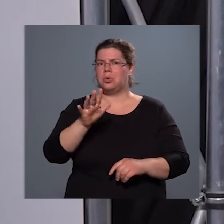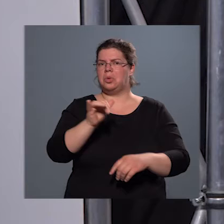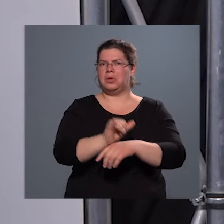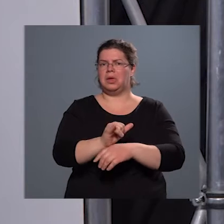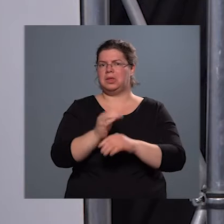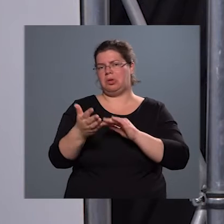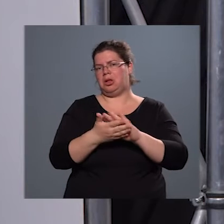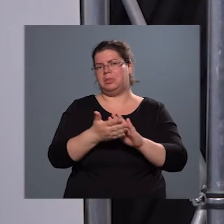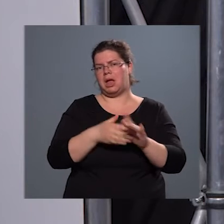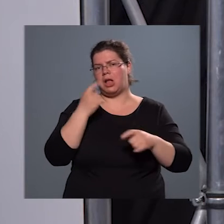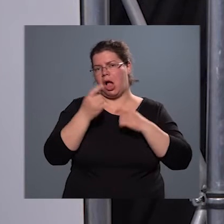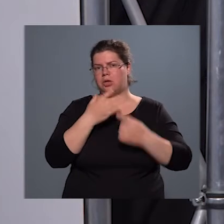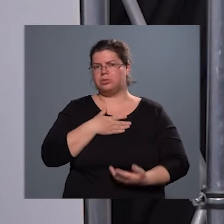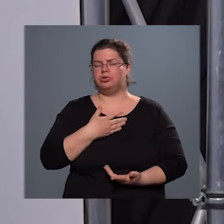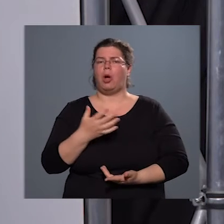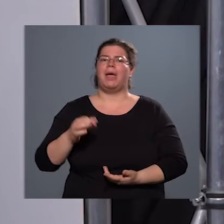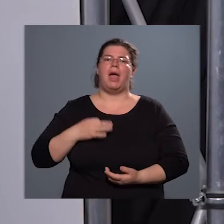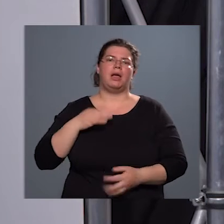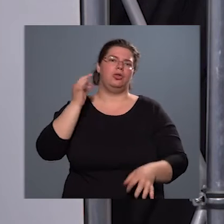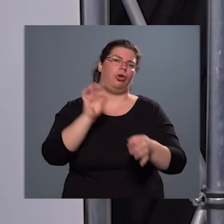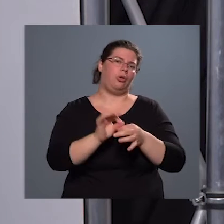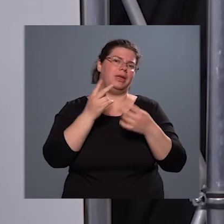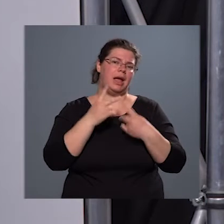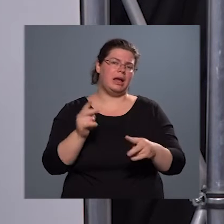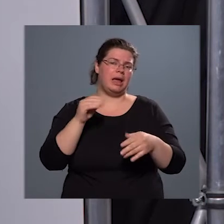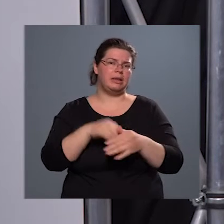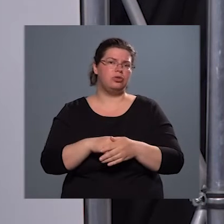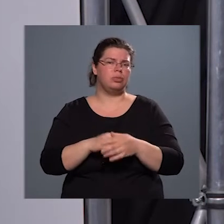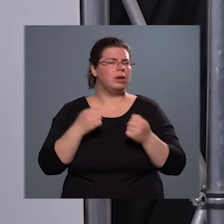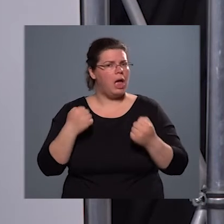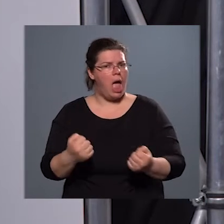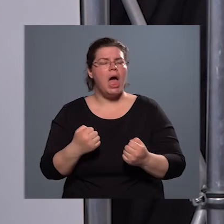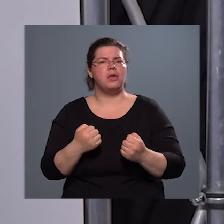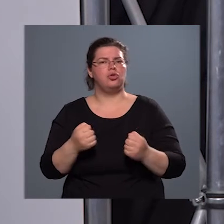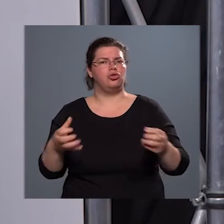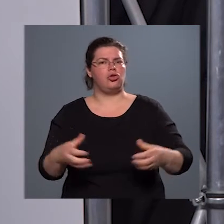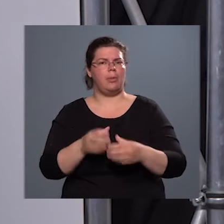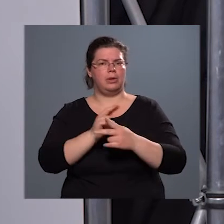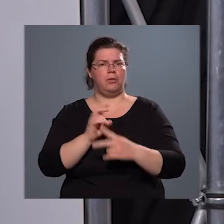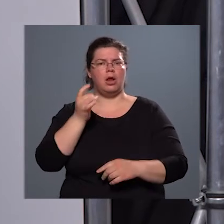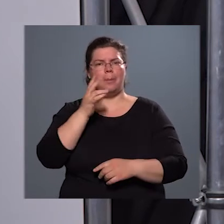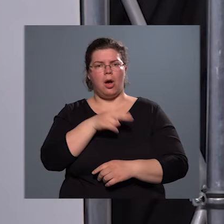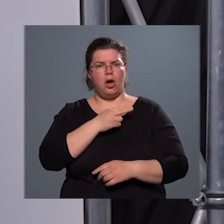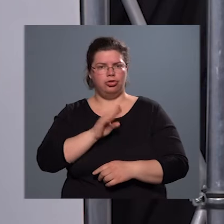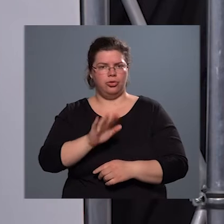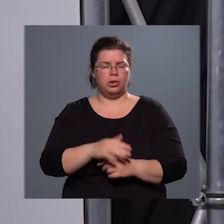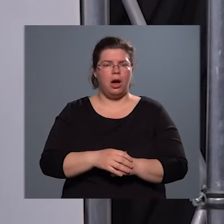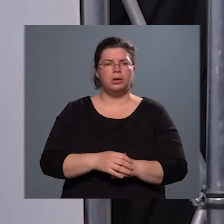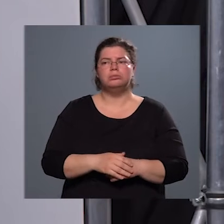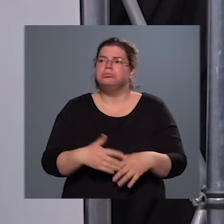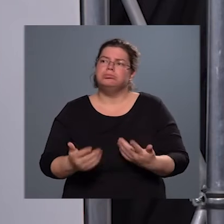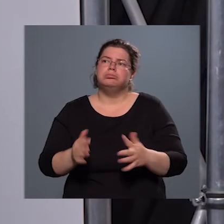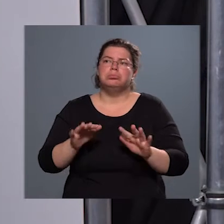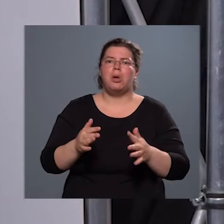alapján azt gondolom, hogy az egészségügyi ellátásban egy nagyon erős csapata van a Bajcsnak. Tehát tulajdonképpen